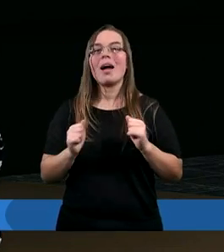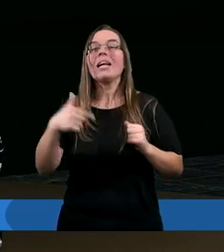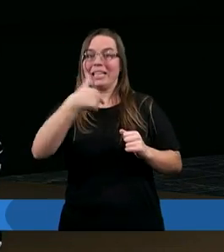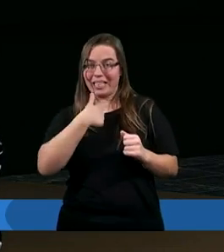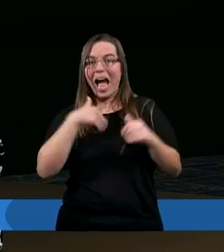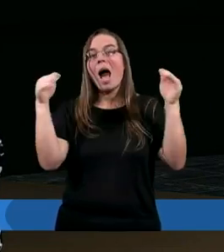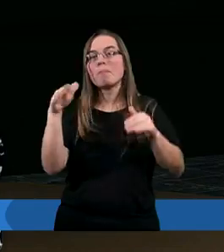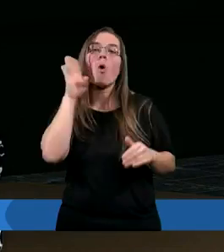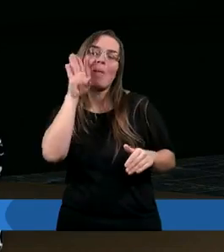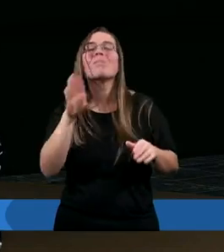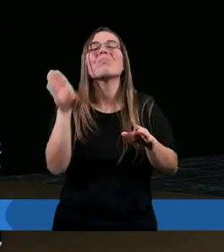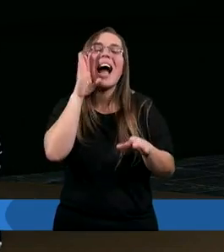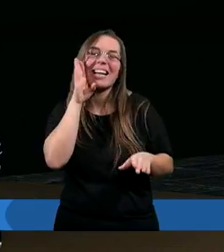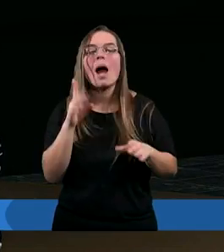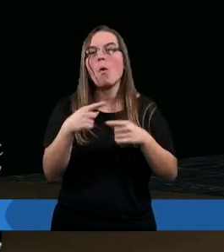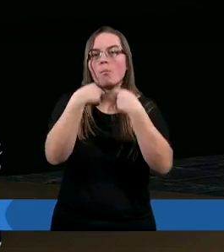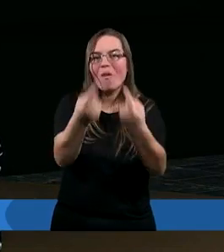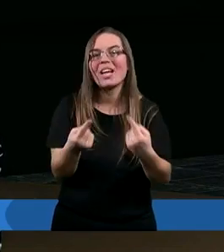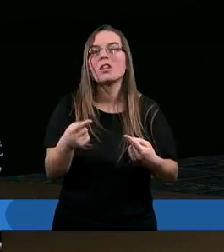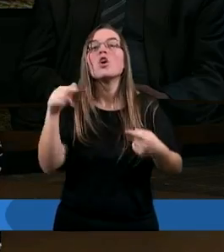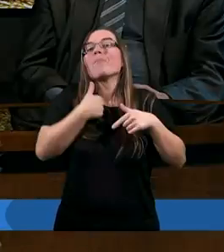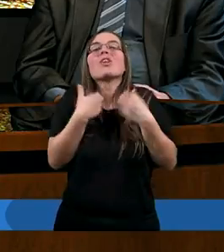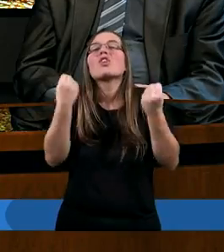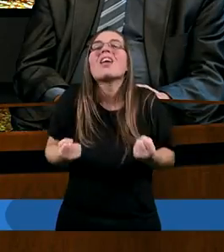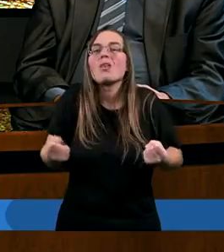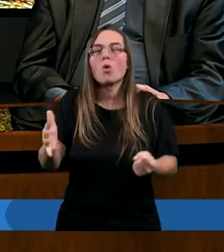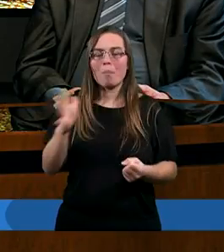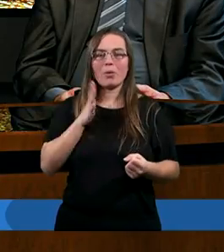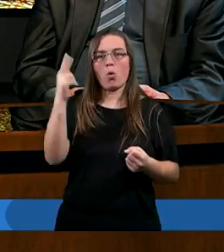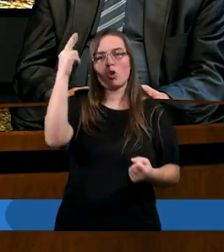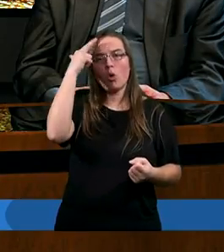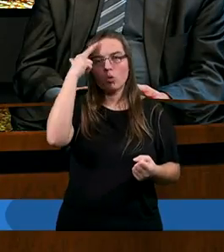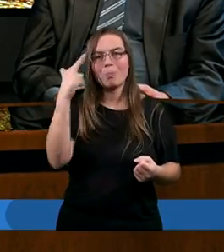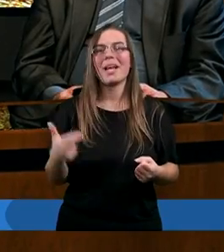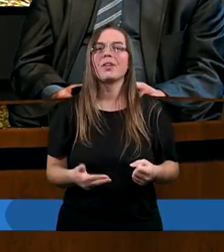Ja mogłabym tak samo powiedzieć, bo ciężko mi było zrozumieć,